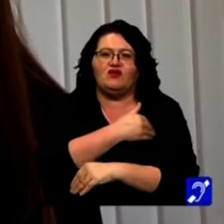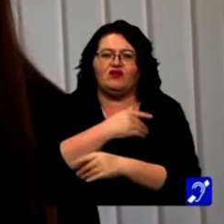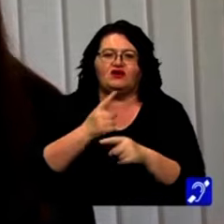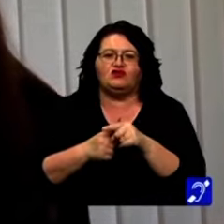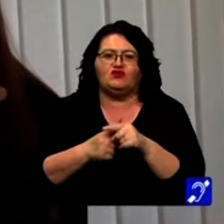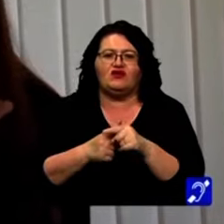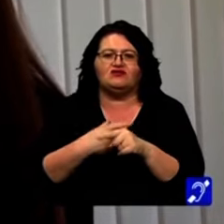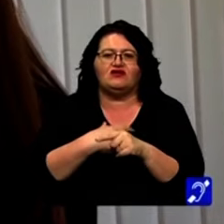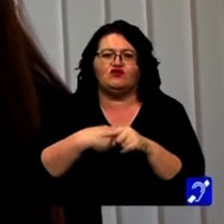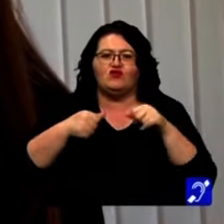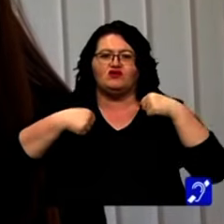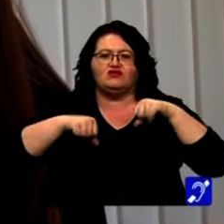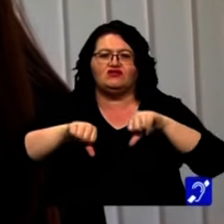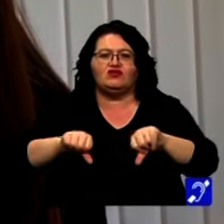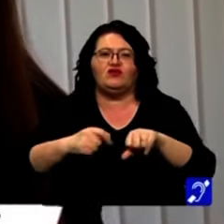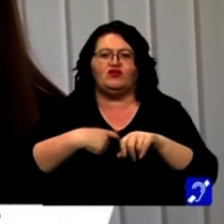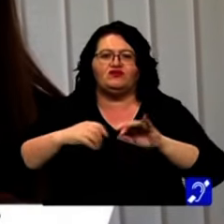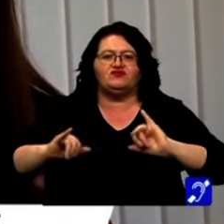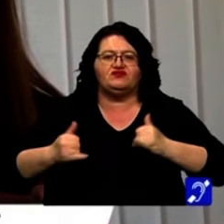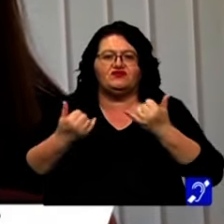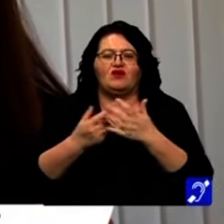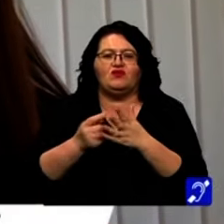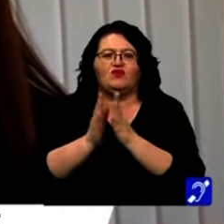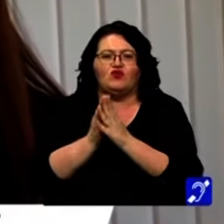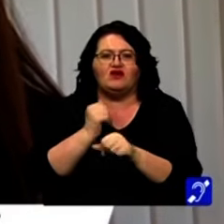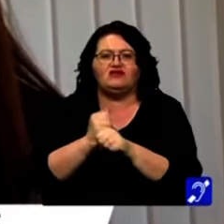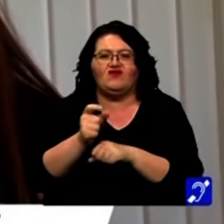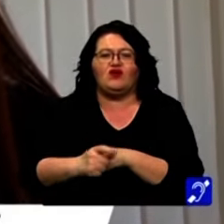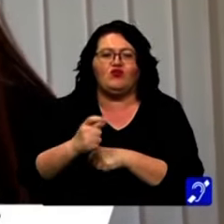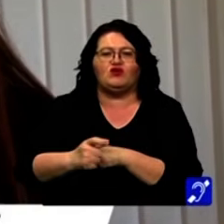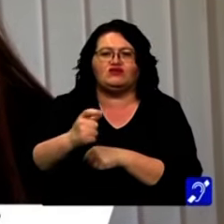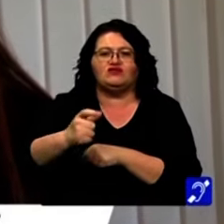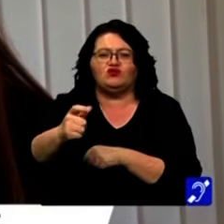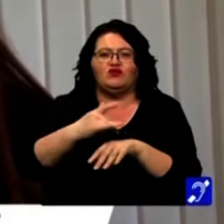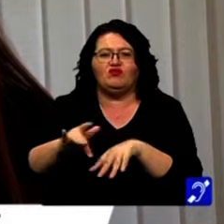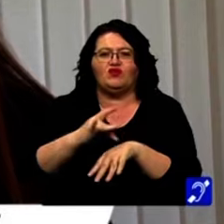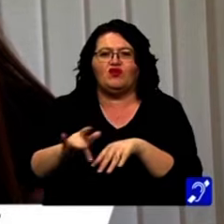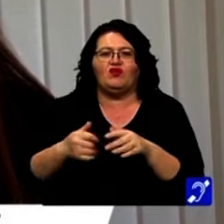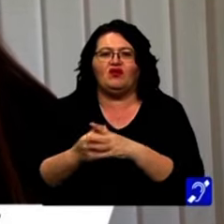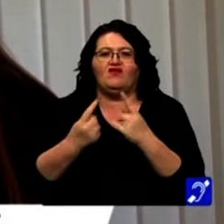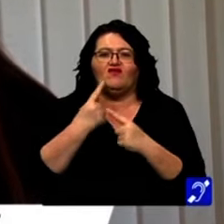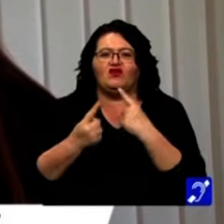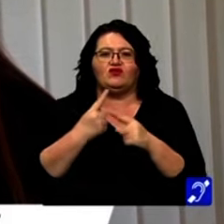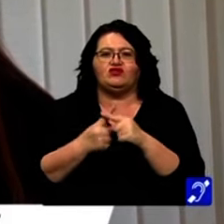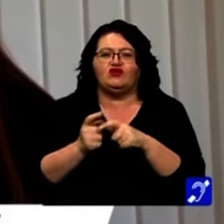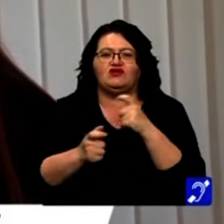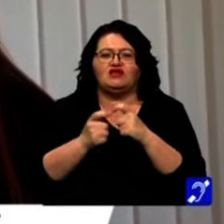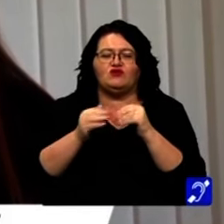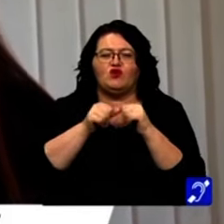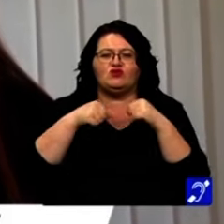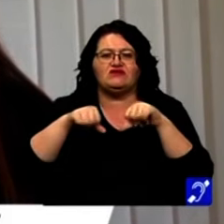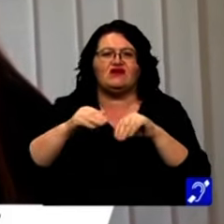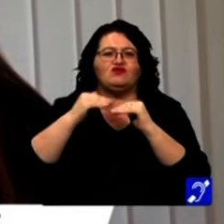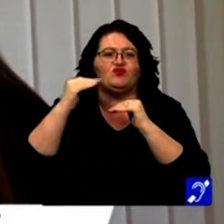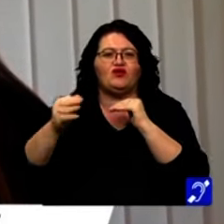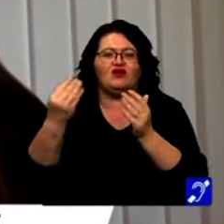și atunci nu pot să-l ton, că pot să ai... și am rugat să facă pe porțiunea ei să-și facă niște teste, pentru că vorbim și de un strad superior